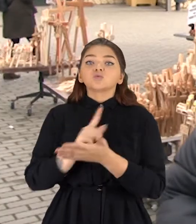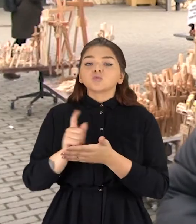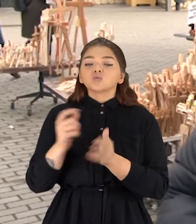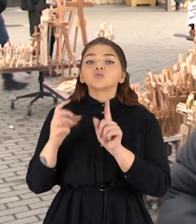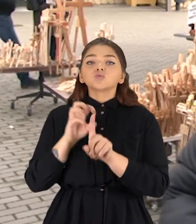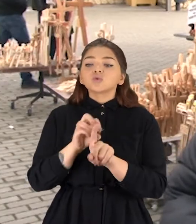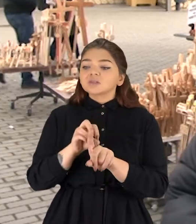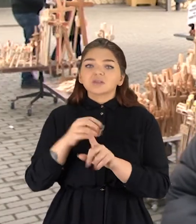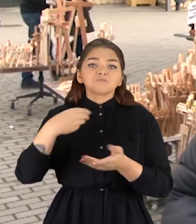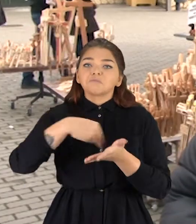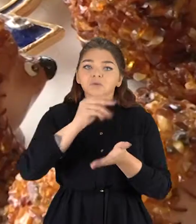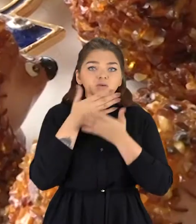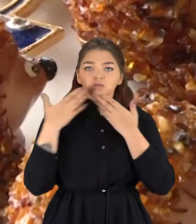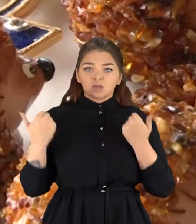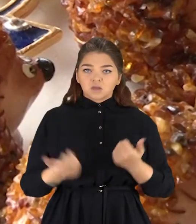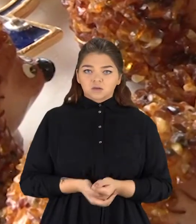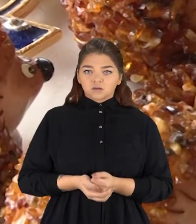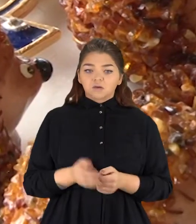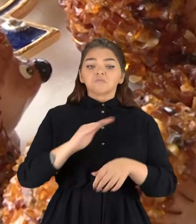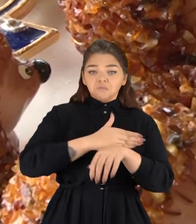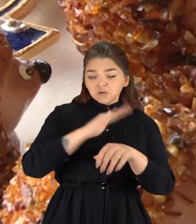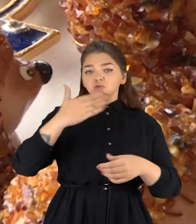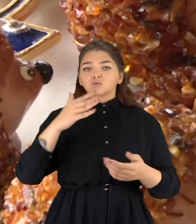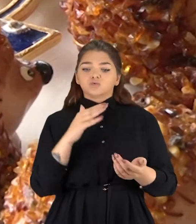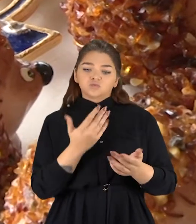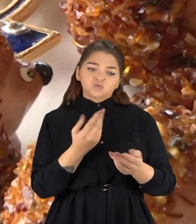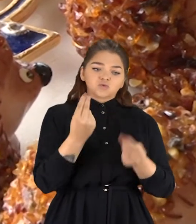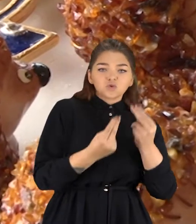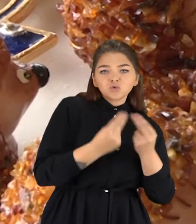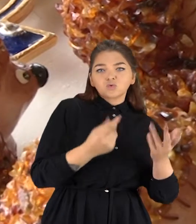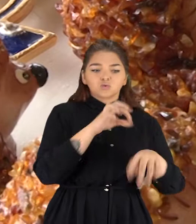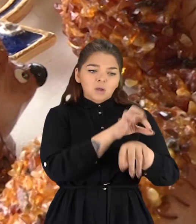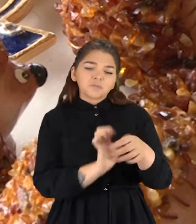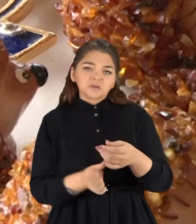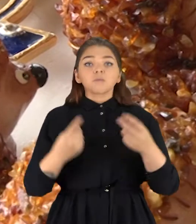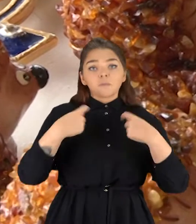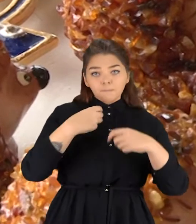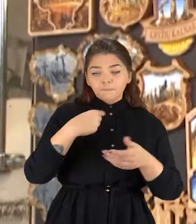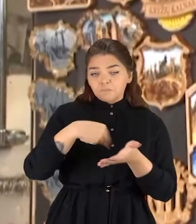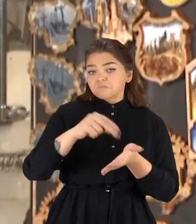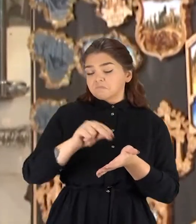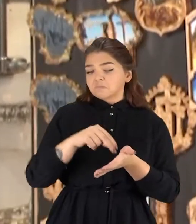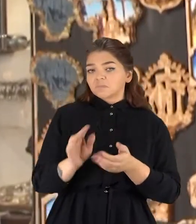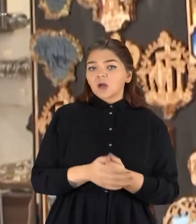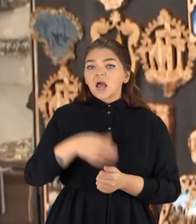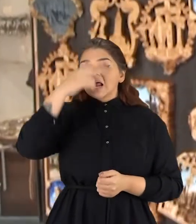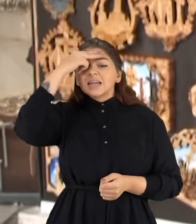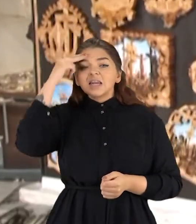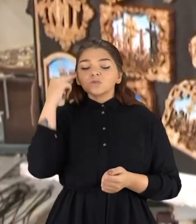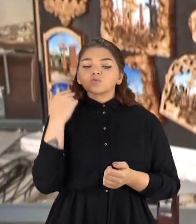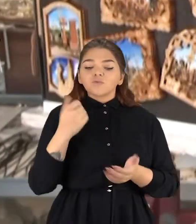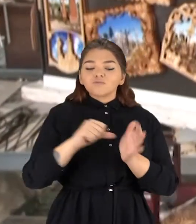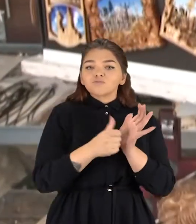ta vieta, kur tautodelės prekėm pirkti. Ilgenijai pritarė ir kiti čia parduodantysi žikus apyrankęs auskarus. Esa lietuviški